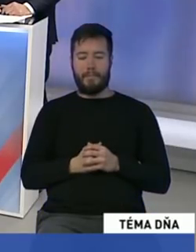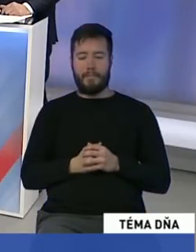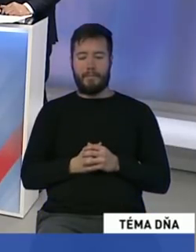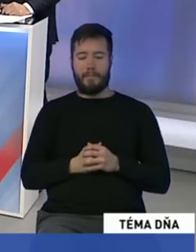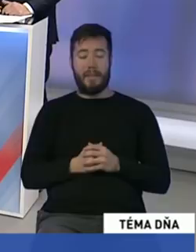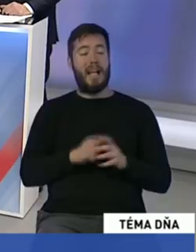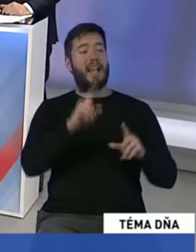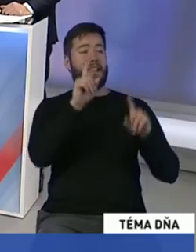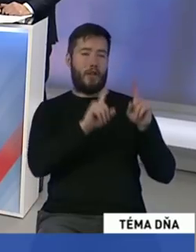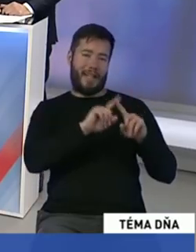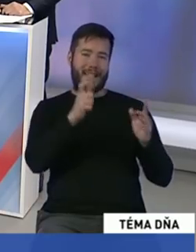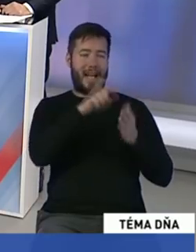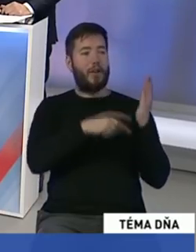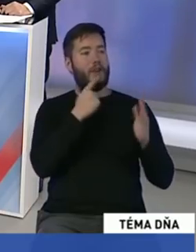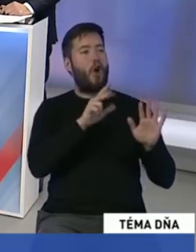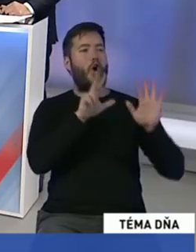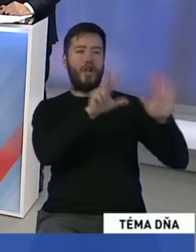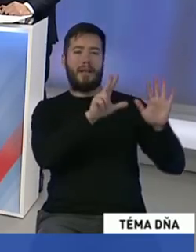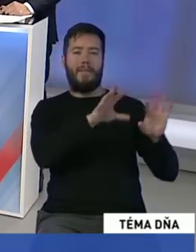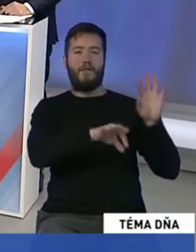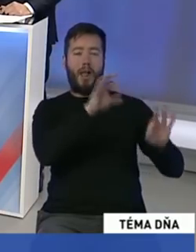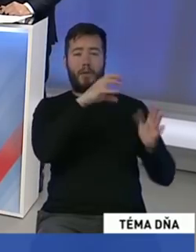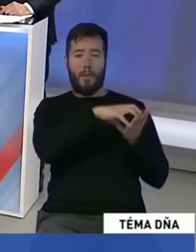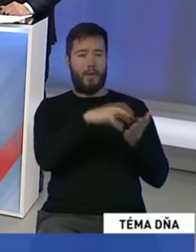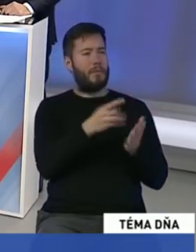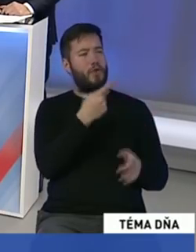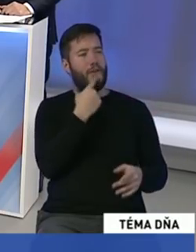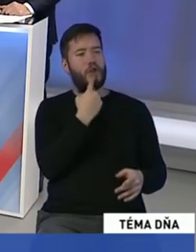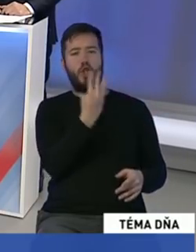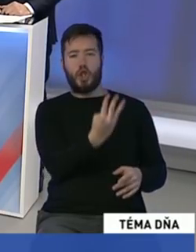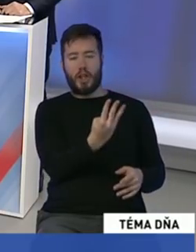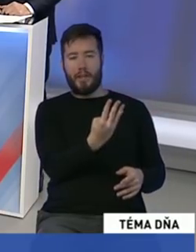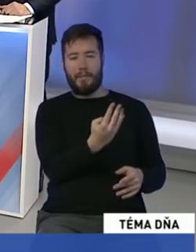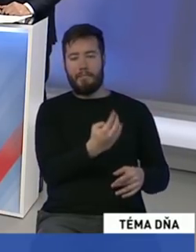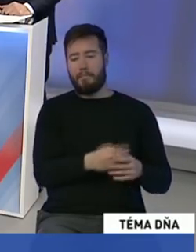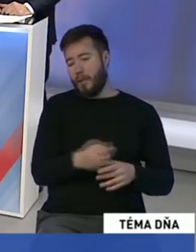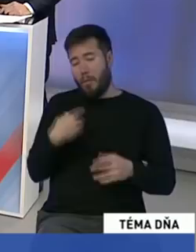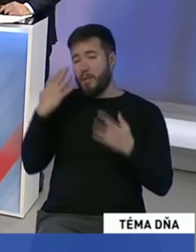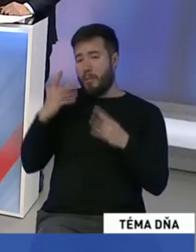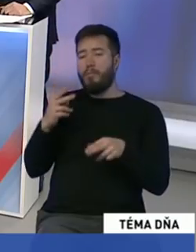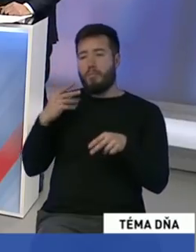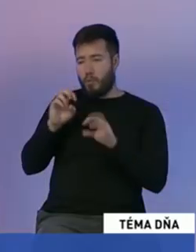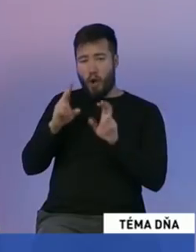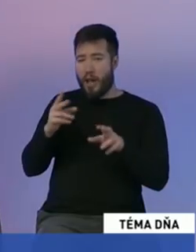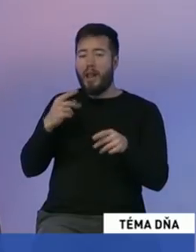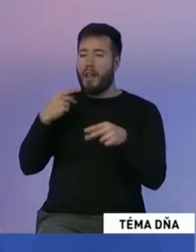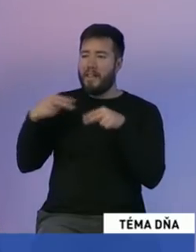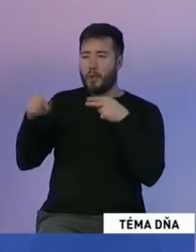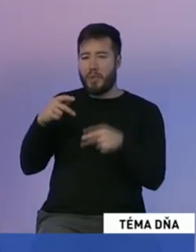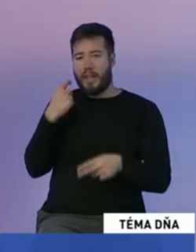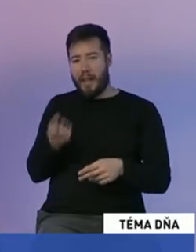obvodoch. Prečo teda len 4, prečo nie 8? Ako by to bolo rozdelené? Ja si myslím, že toto je na debatu. Taktiež aj Unia miest Slovenska má